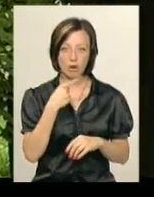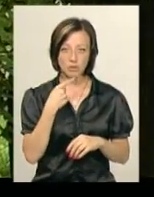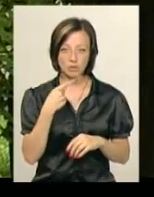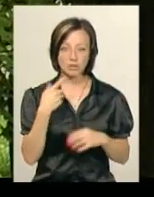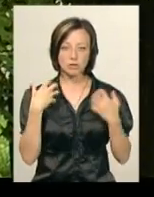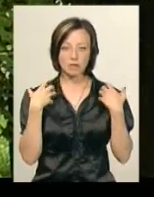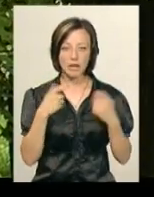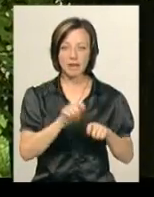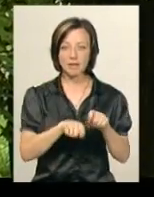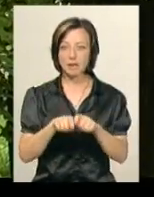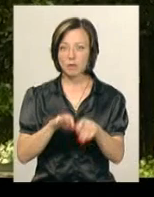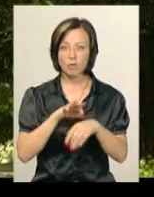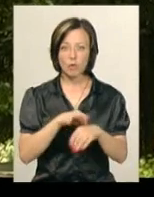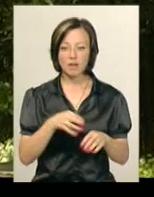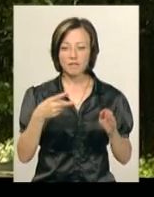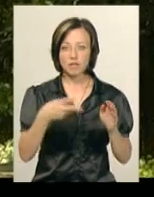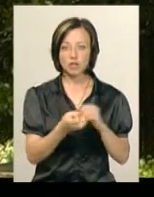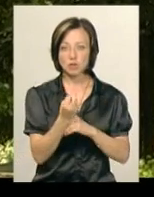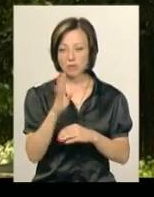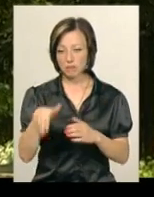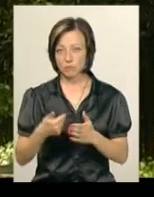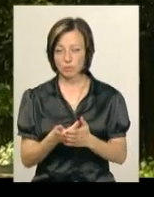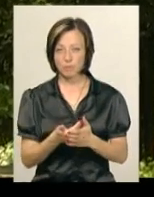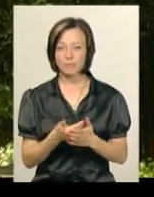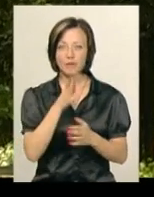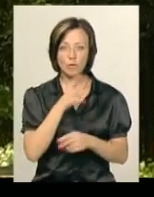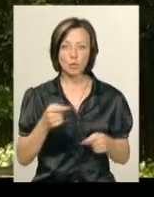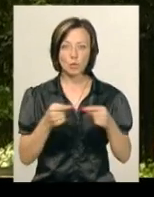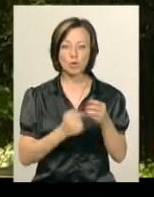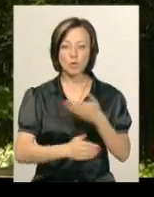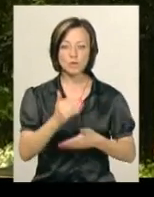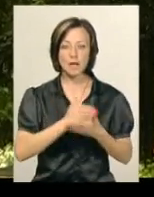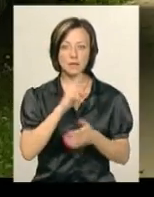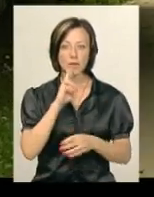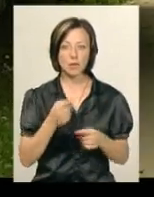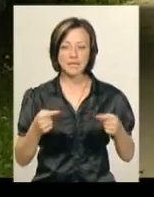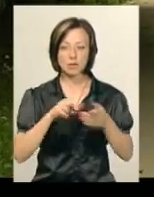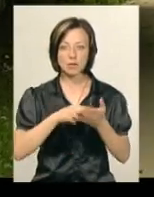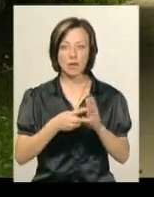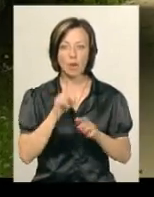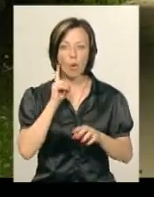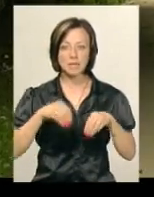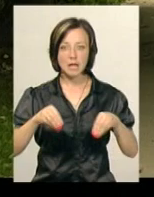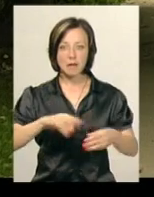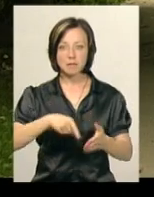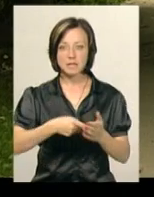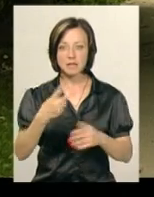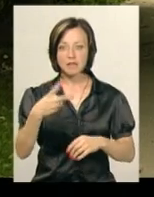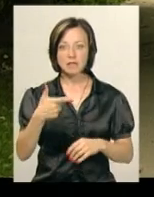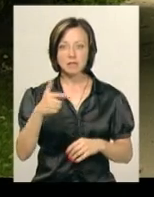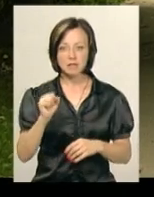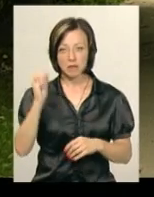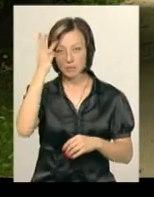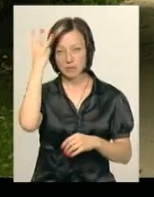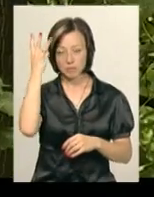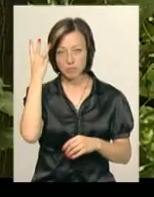інвентаризації не проводили від 2014 року. Водночас за останні два роки, згідно з планом озеленення міста, 20 гектарів в